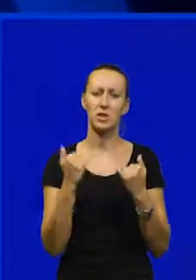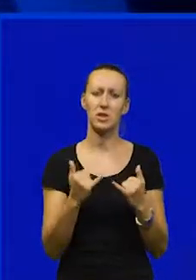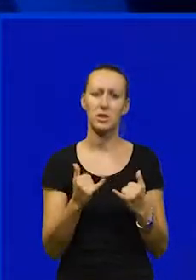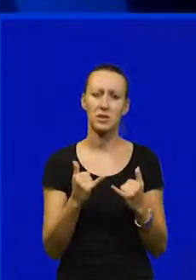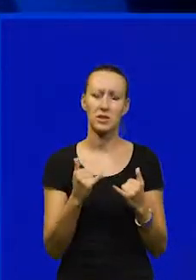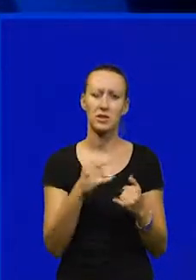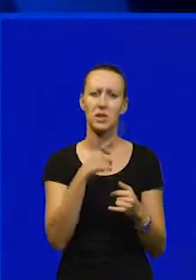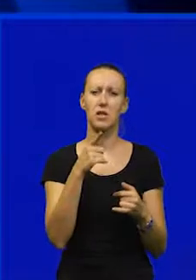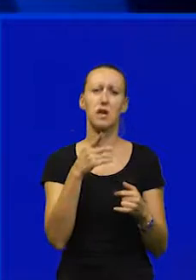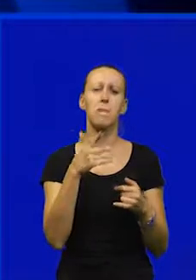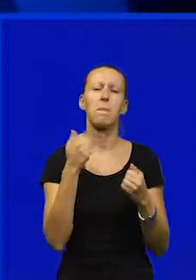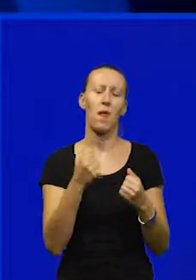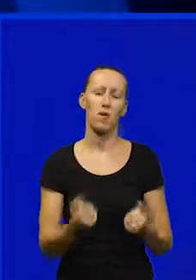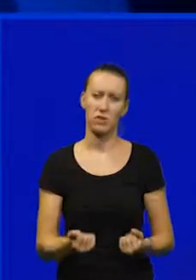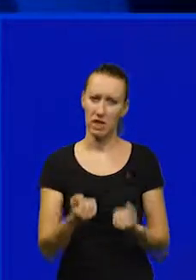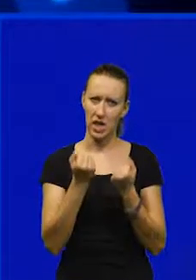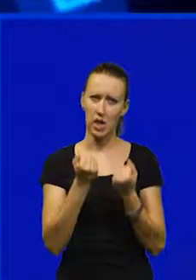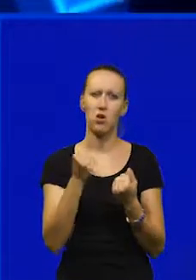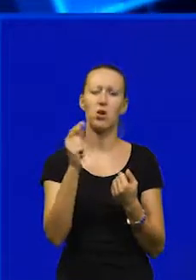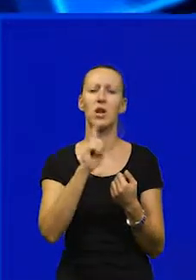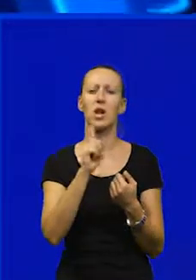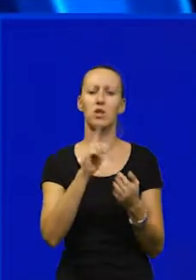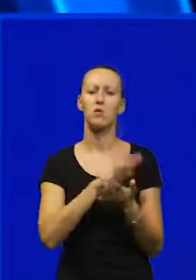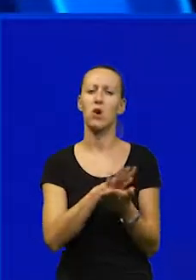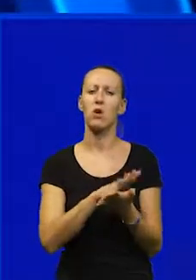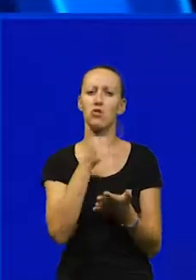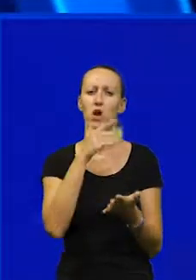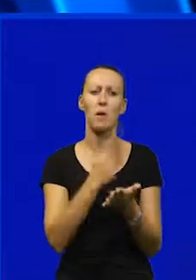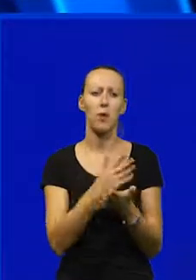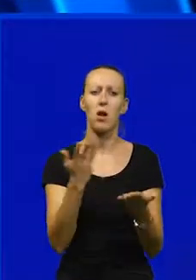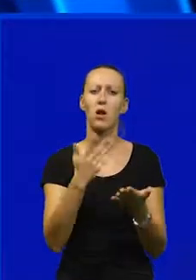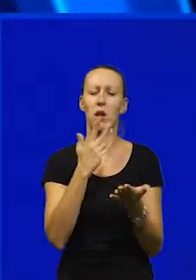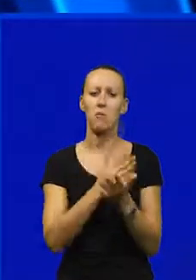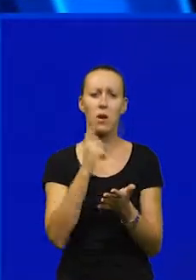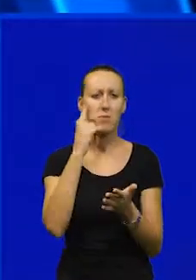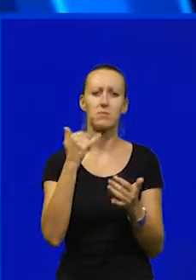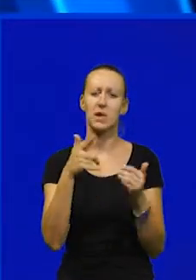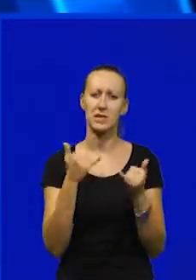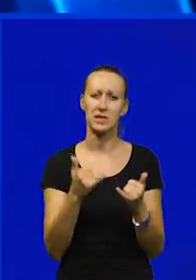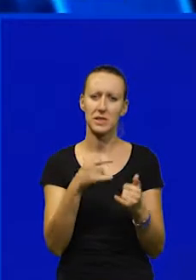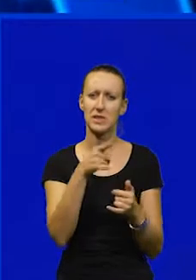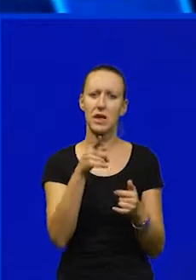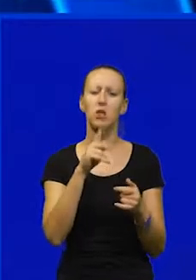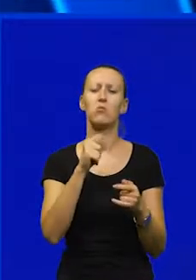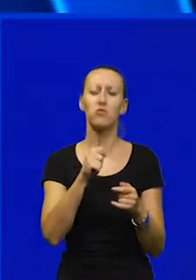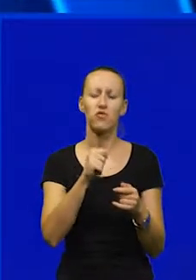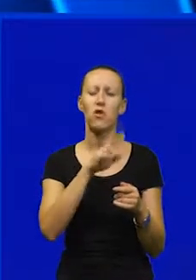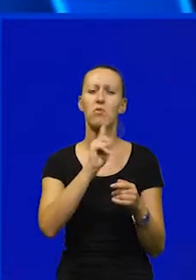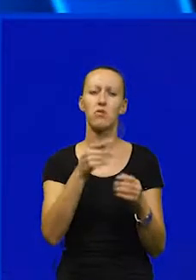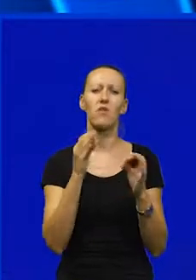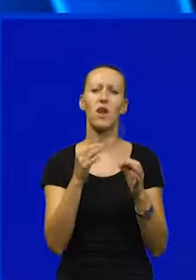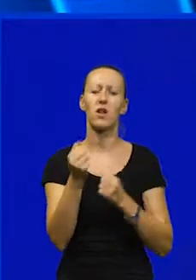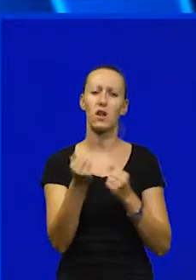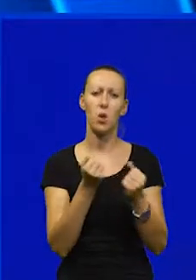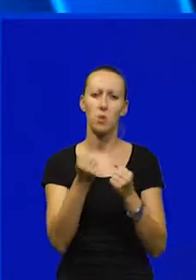kulminirala. Nećemo raspravljati što je bilo i kamo je bilo. Mislim da ovaj Gordijski čvor može samo kvalitetna